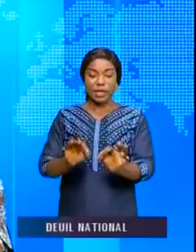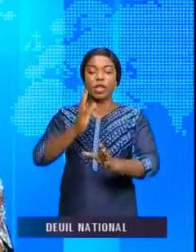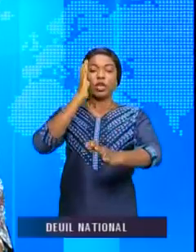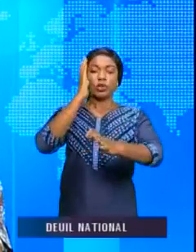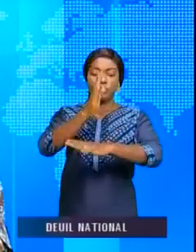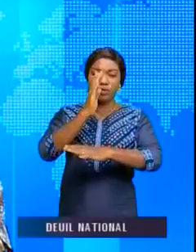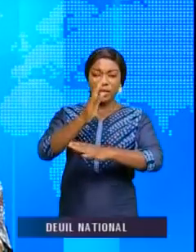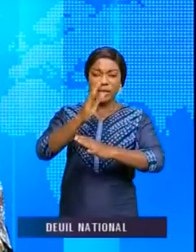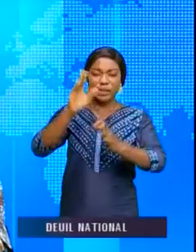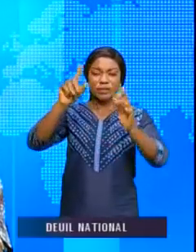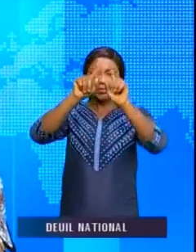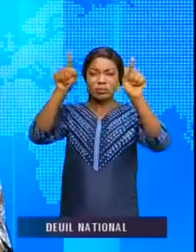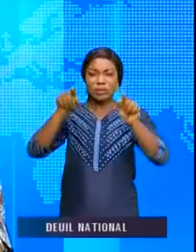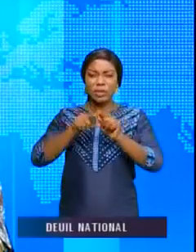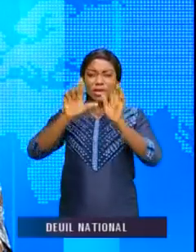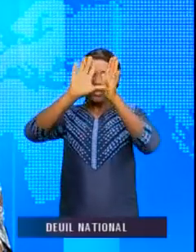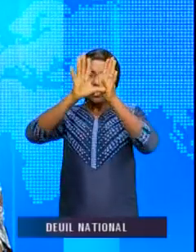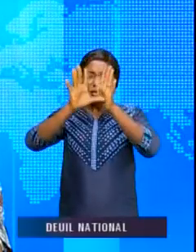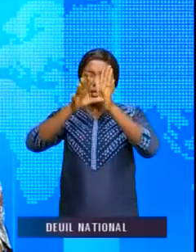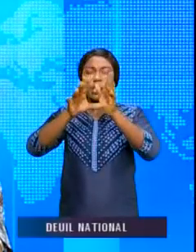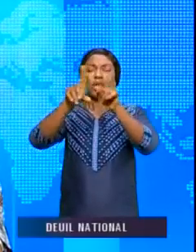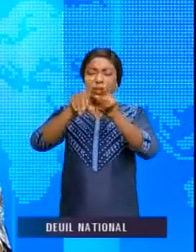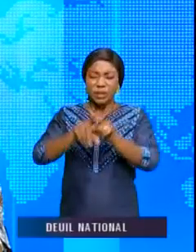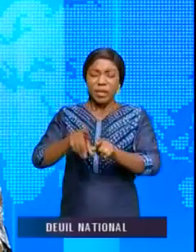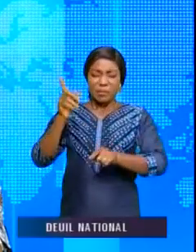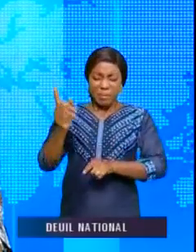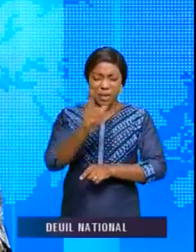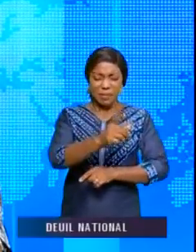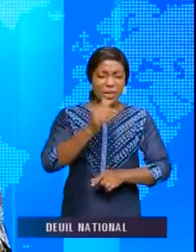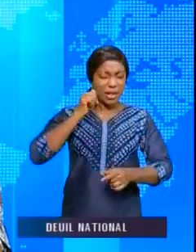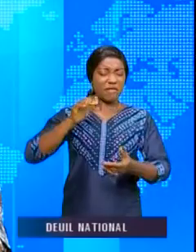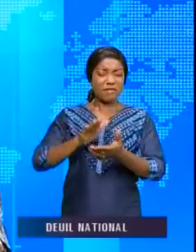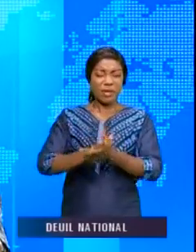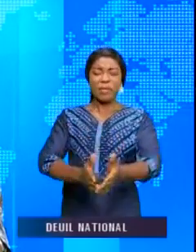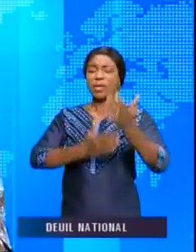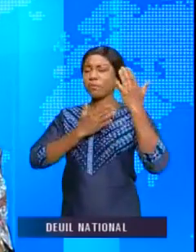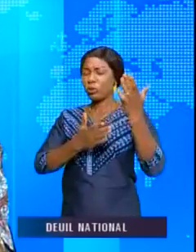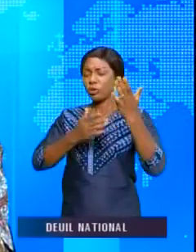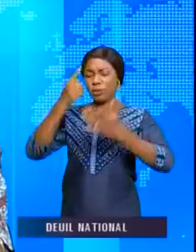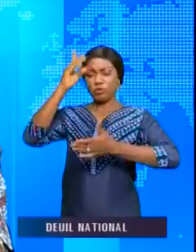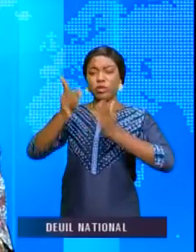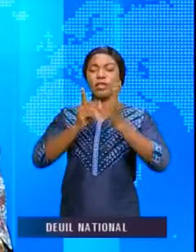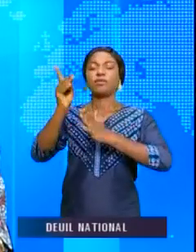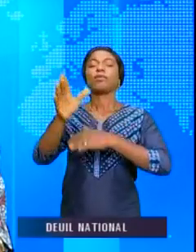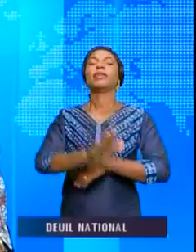pour démontrer au monde que le géomètre demeure parmi les agents incontournables dans le développement d'un pays.